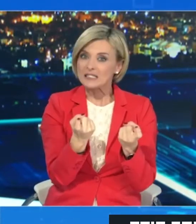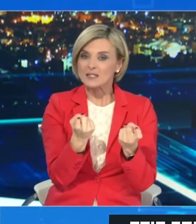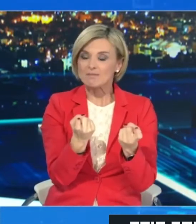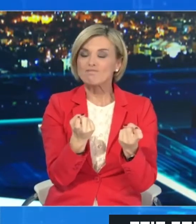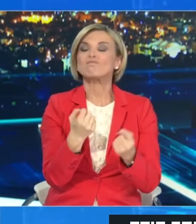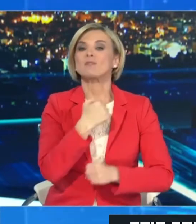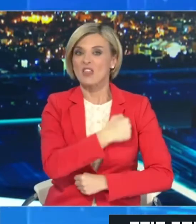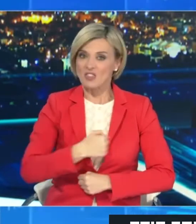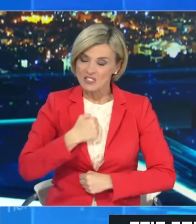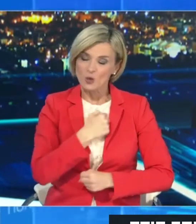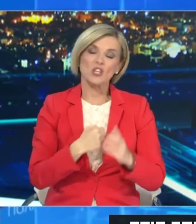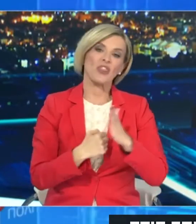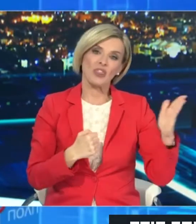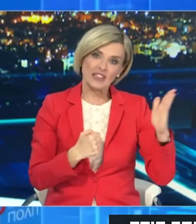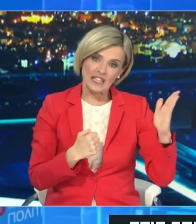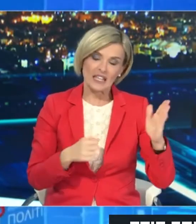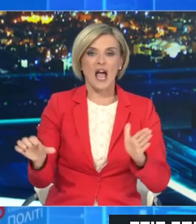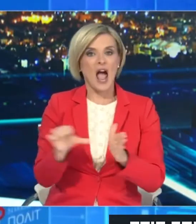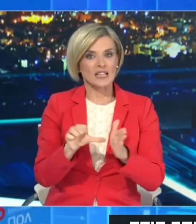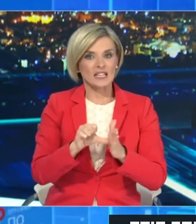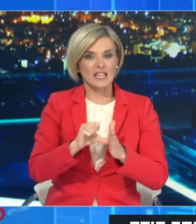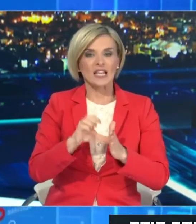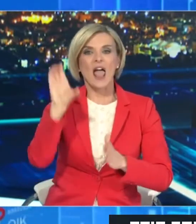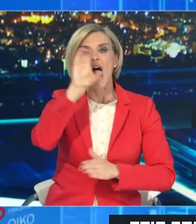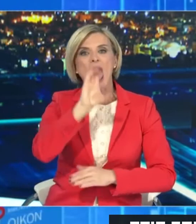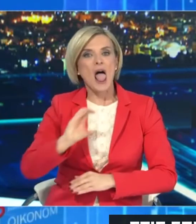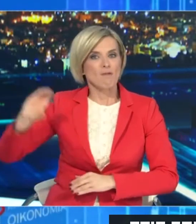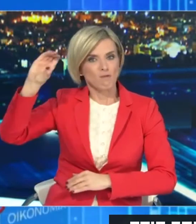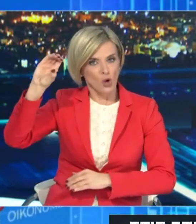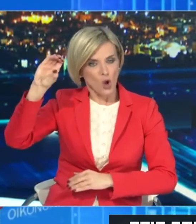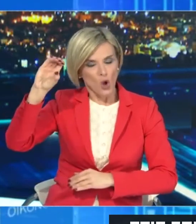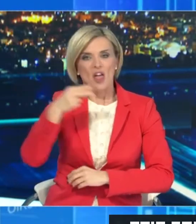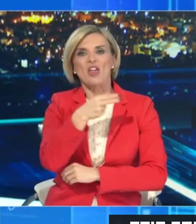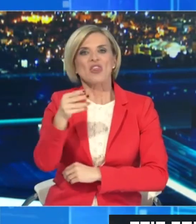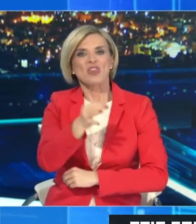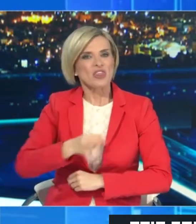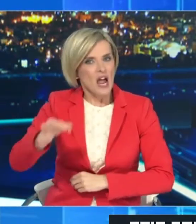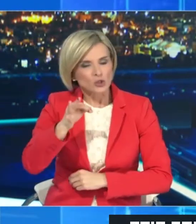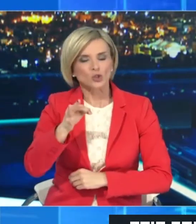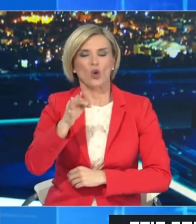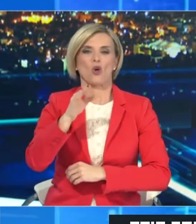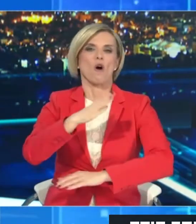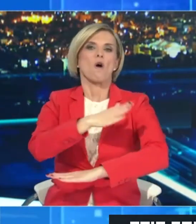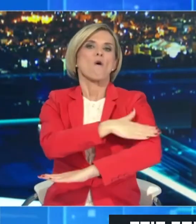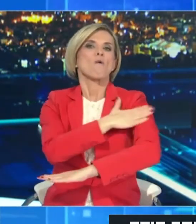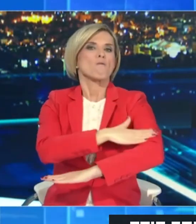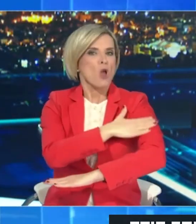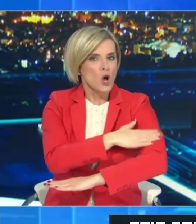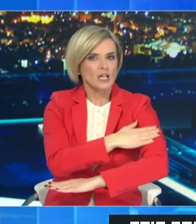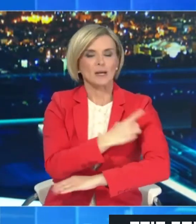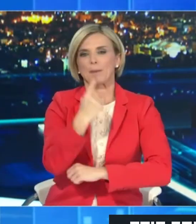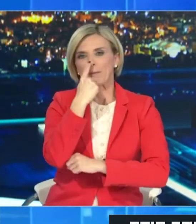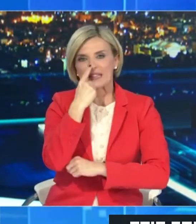δυστυχώς Δυτικής Αττικής, Εύρου, Θάσου, Ροδόπης, Φλόρινας, Λέσβου και Ξάφης.